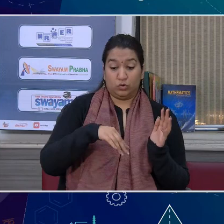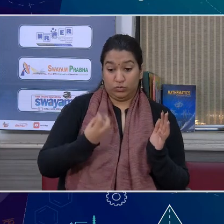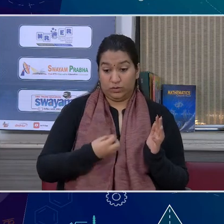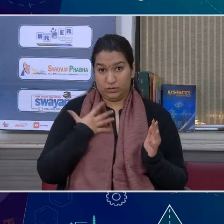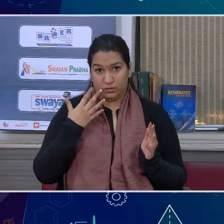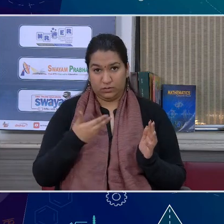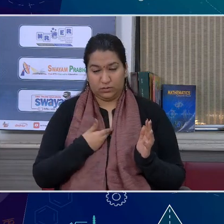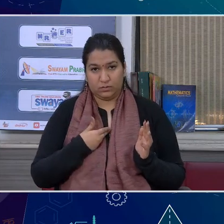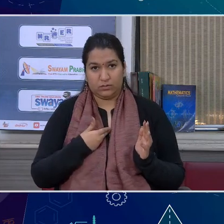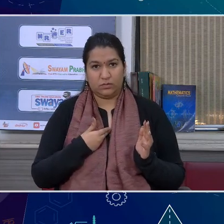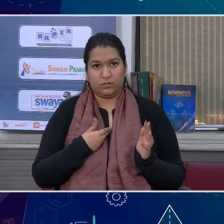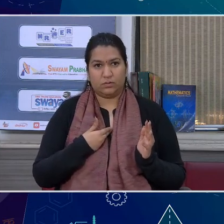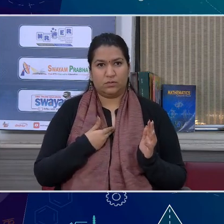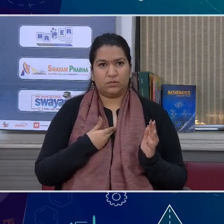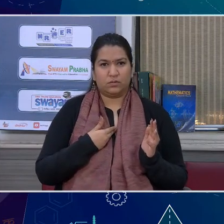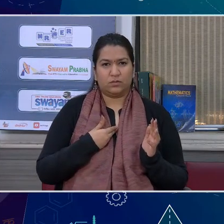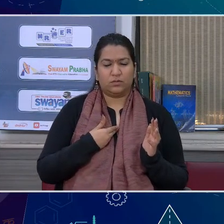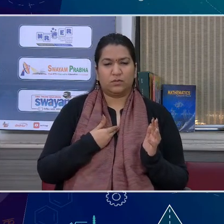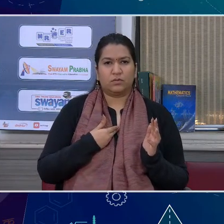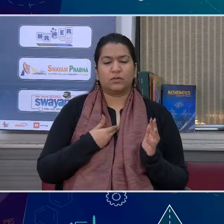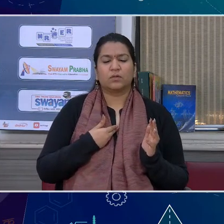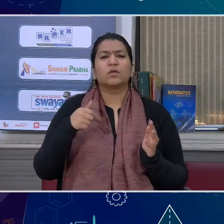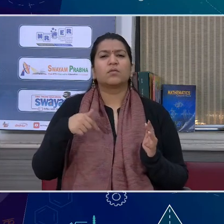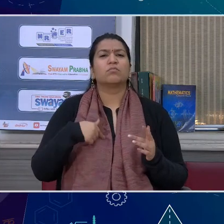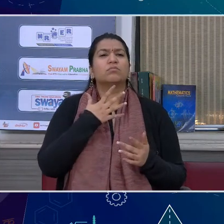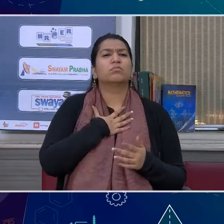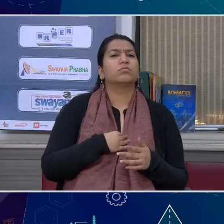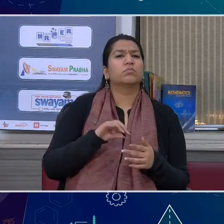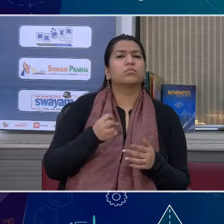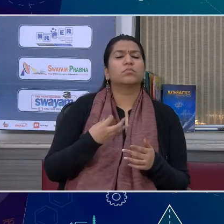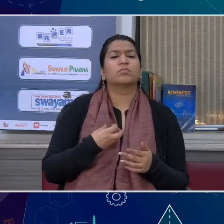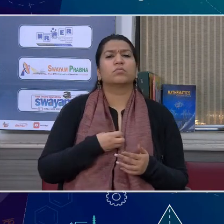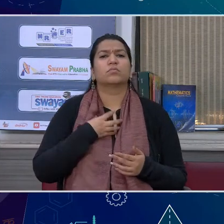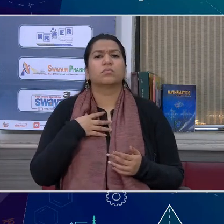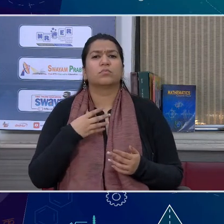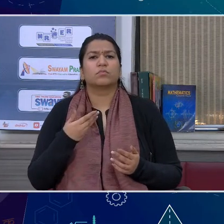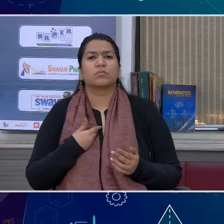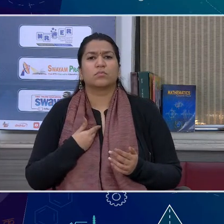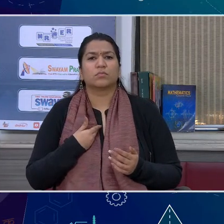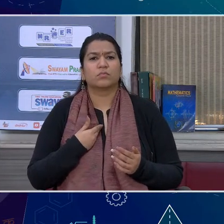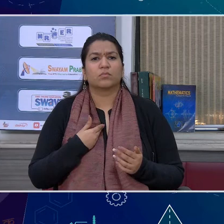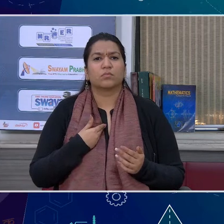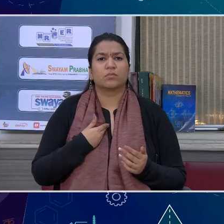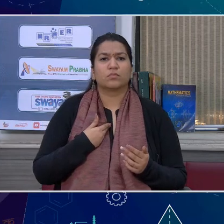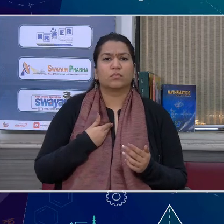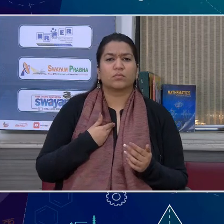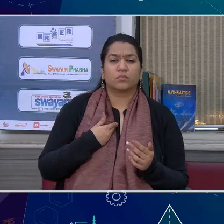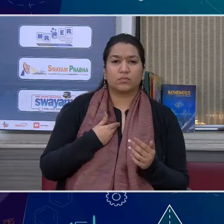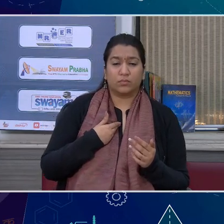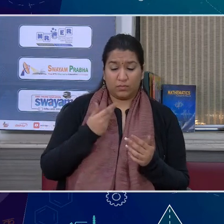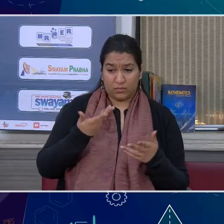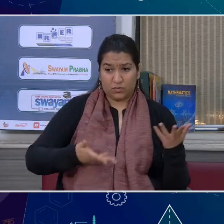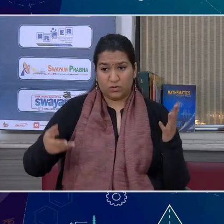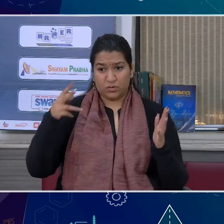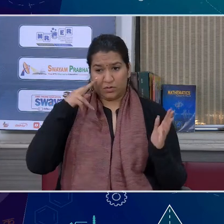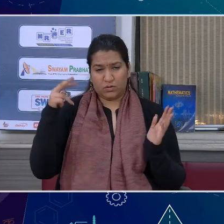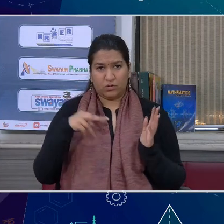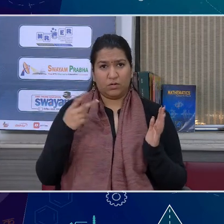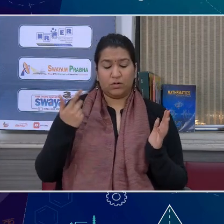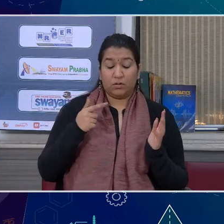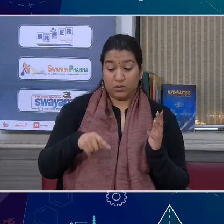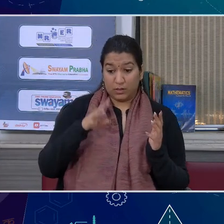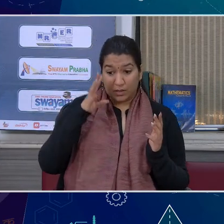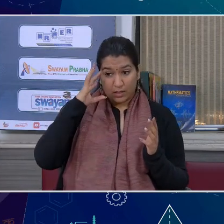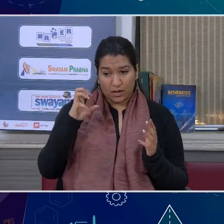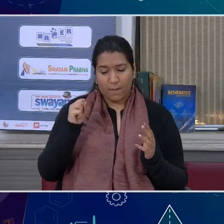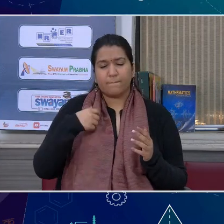मेरे जहले दुख्रों को पापा रहें इपने दुख्ण को भी वह कि हमने अभी जैसे हमने पीछे पड़ा है जोम geschő directive नहीं खाता है कि किसी की